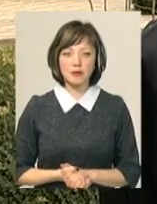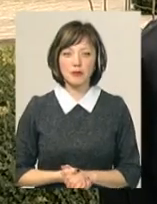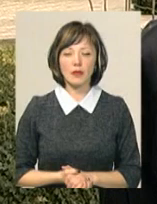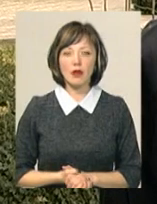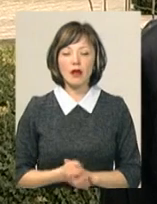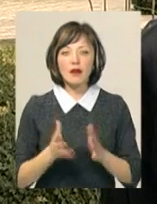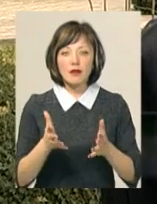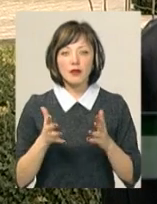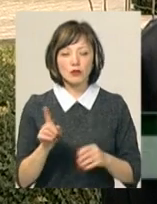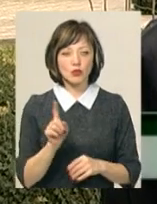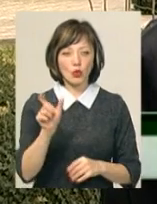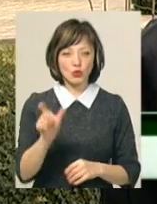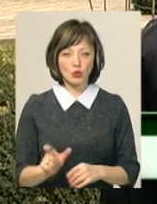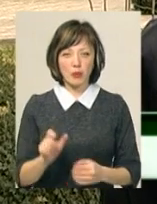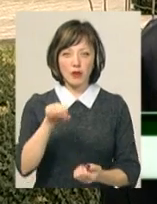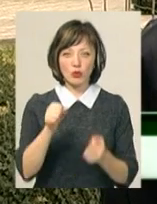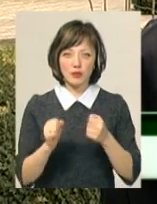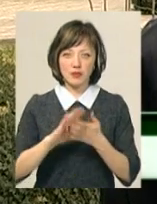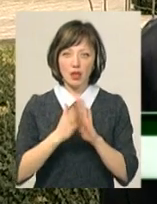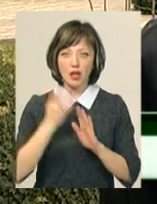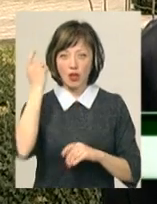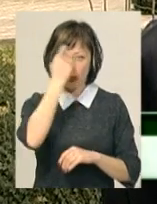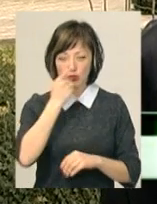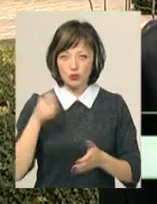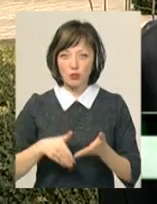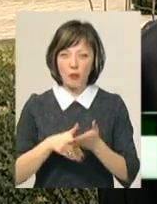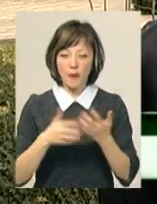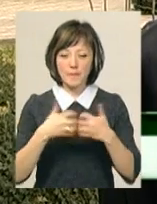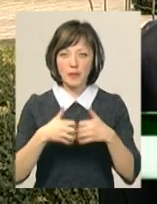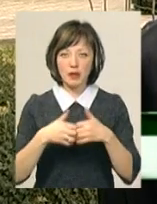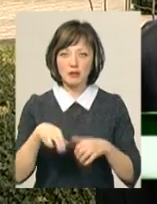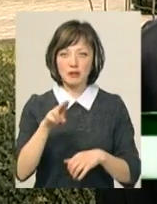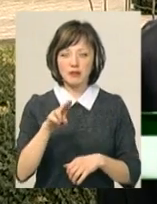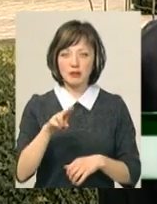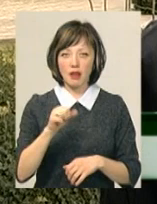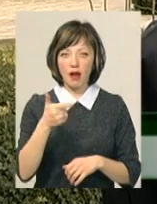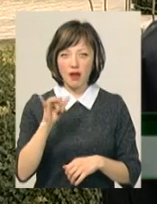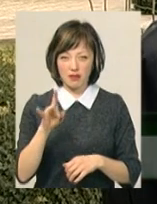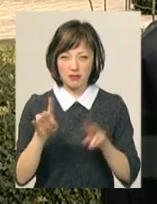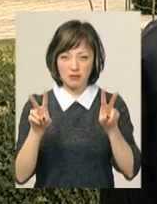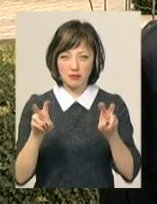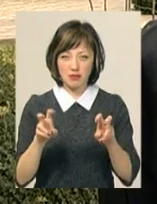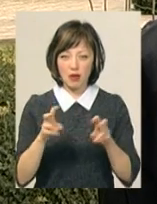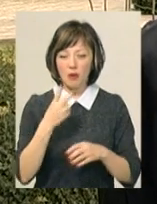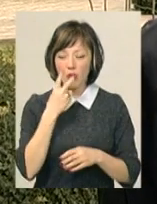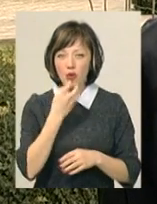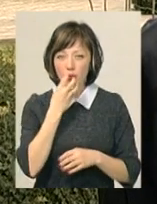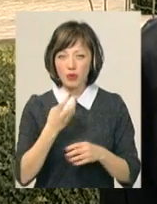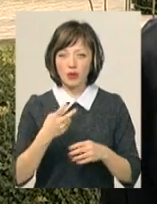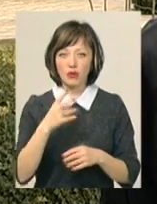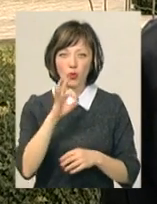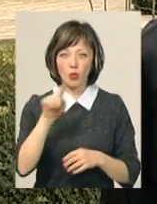Встановивши, що особа водій являється в стані алкогольного сп'яніння за допомогою приладу Драгер, який показав більше, ніж 0,8 проміла алкоголю,